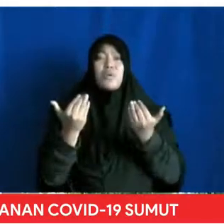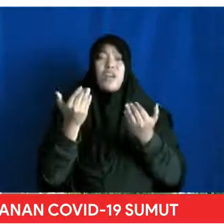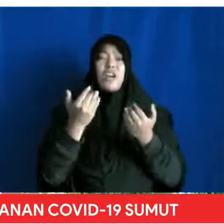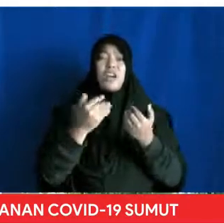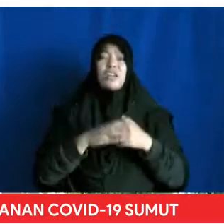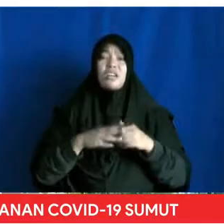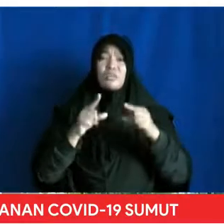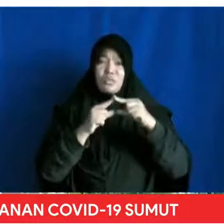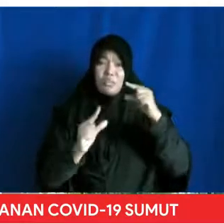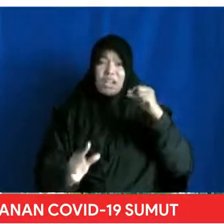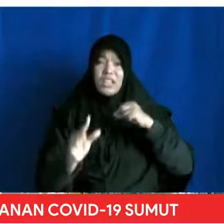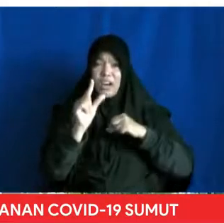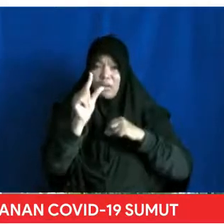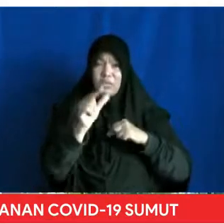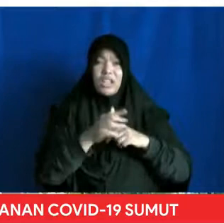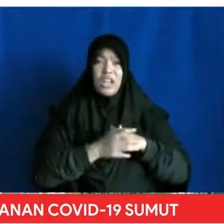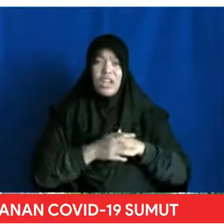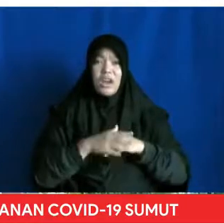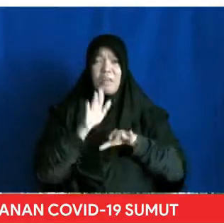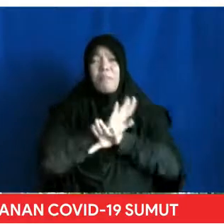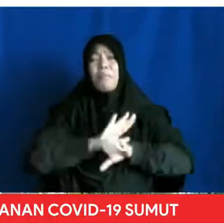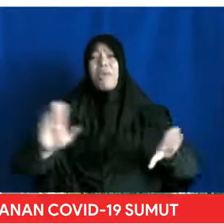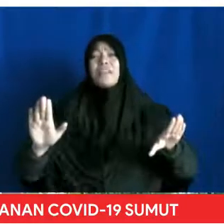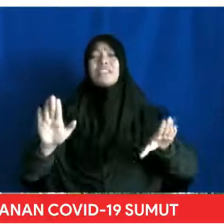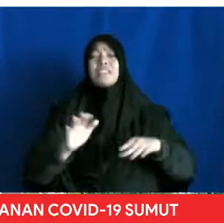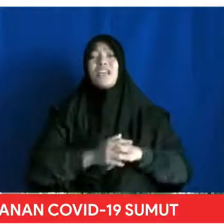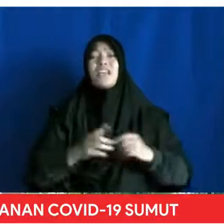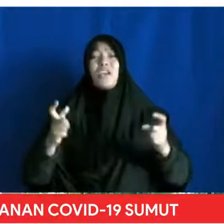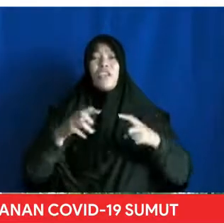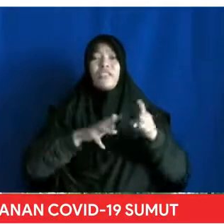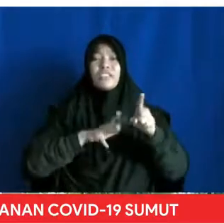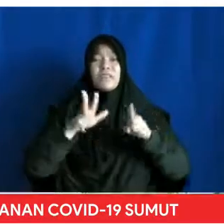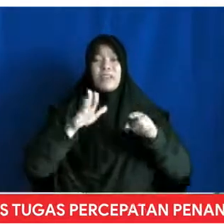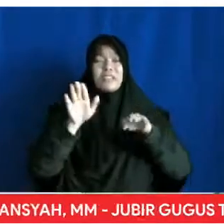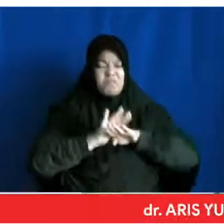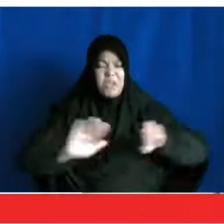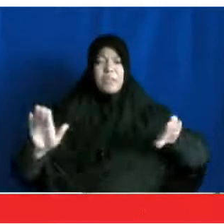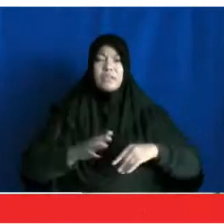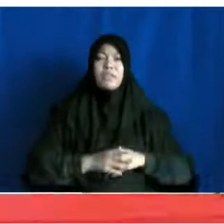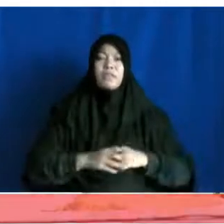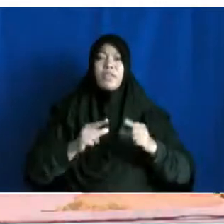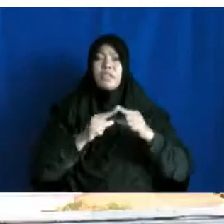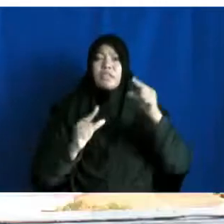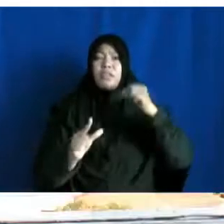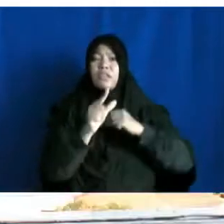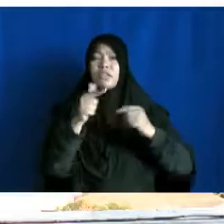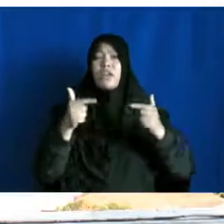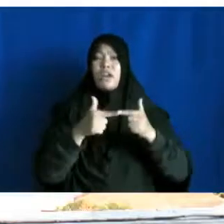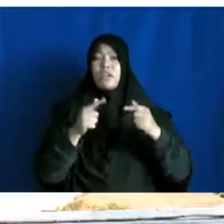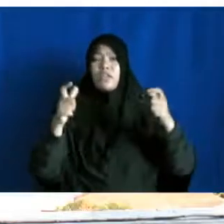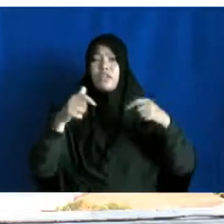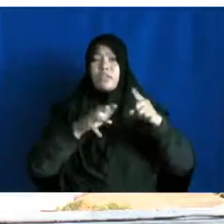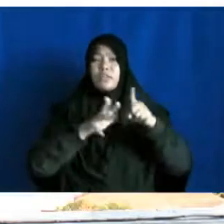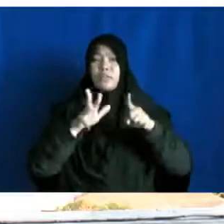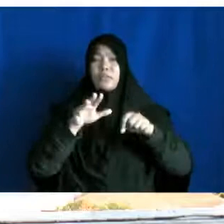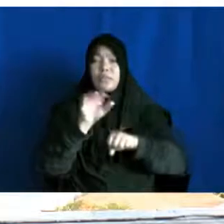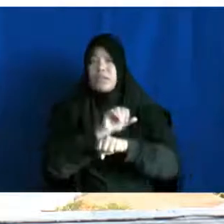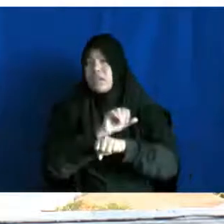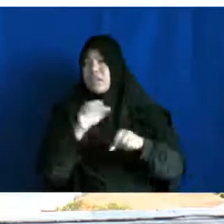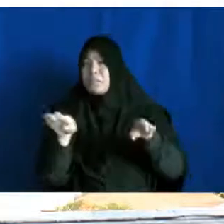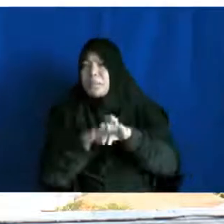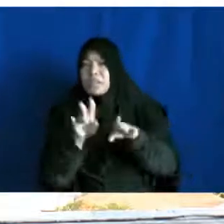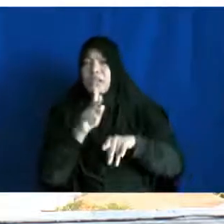Sumatera Utara ini Segera terbebas dari pandemi Covid-19 Sumatera Utara lawan Covid-19 Bersama kita